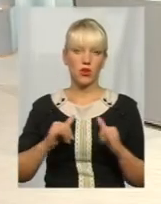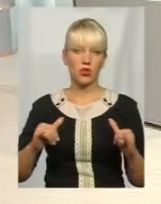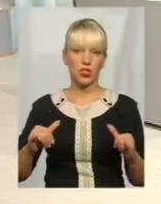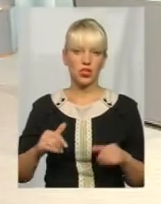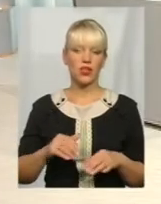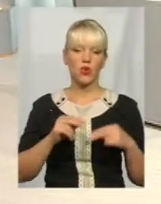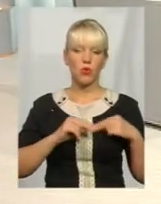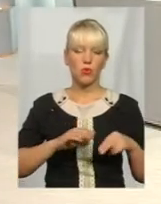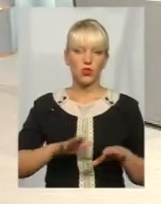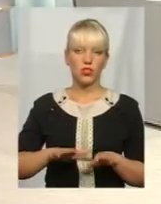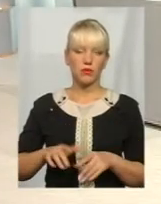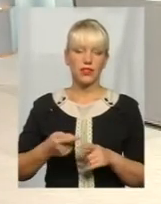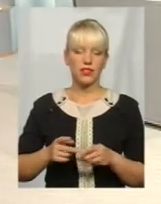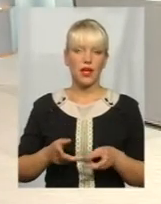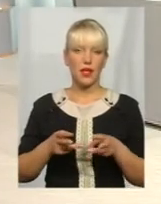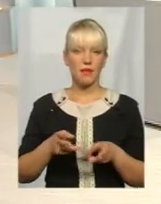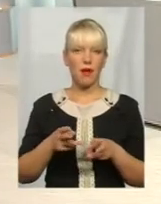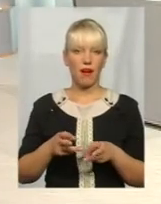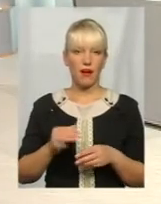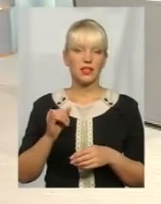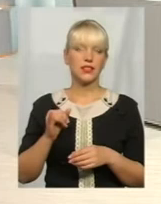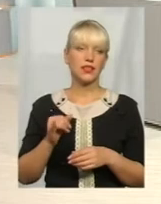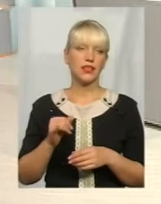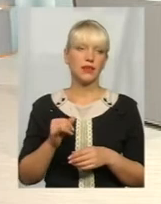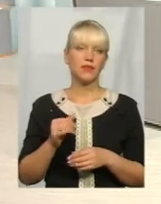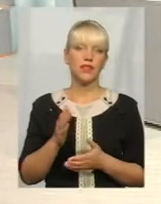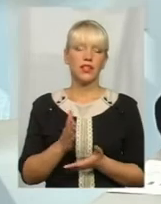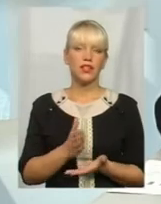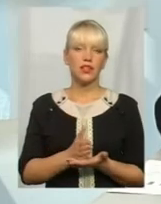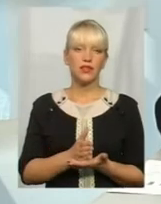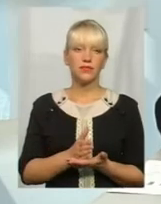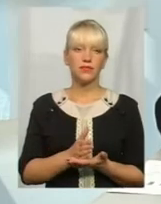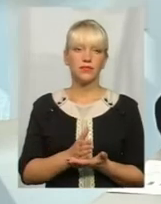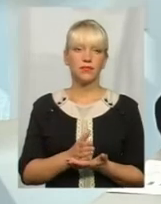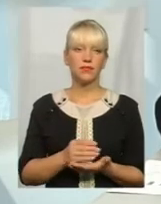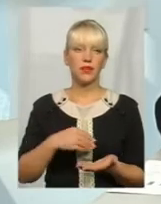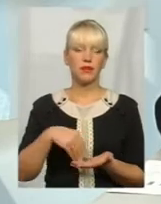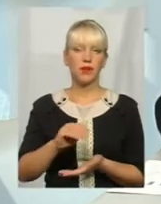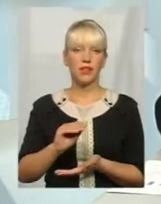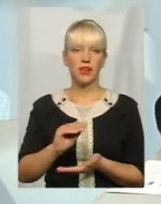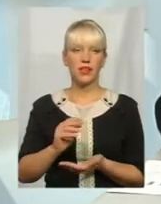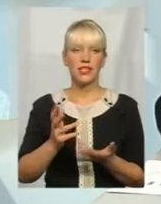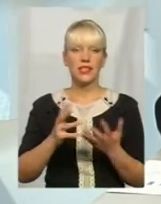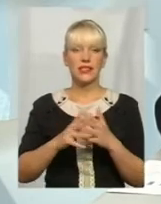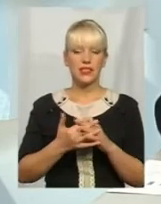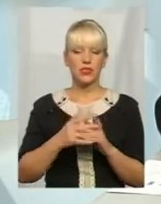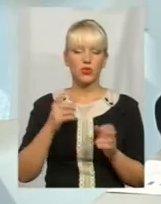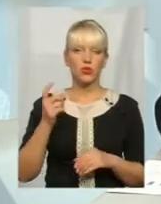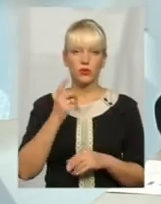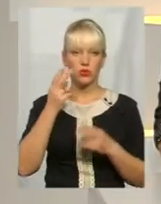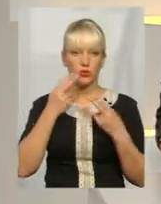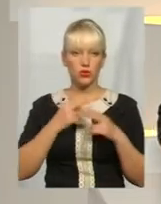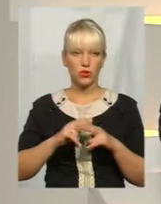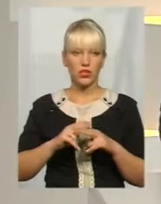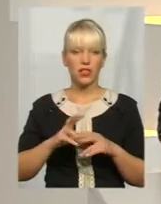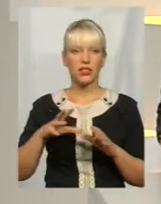місць. і пекарні, є і придбання сільськогосподарської техніки